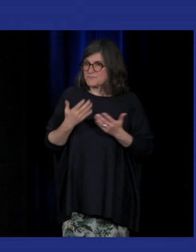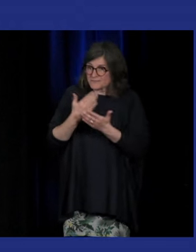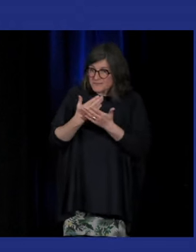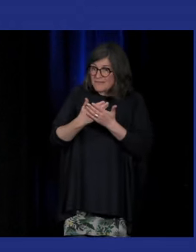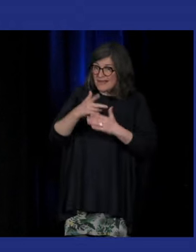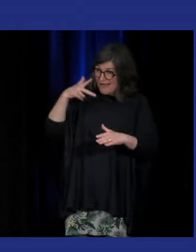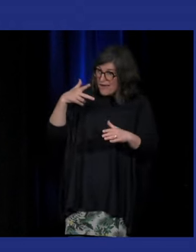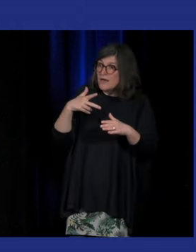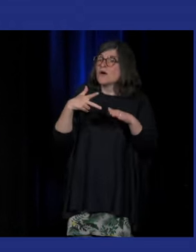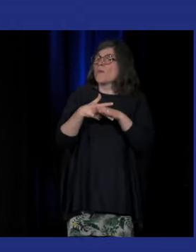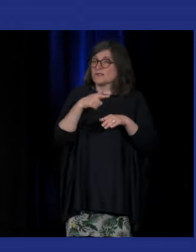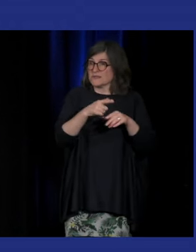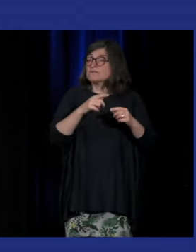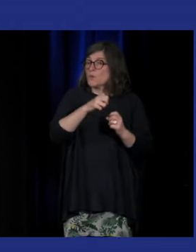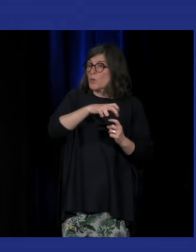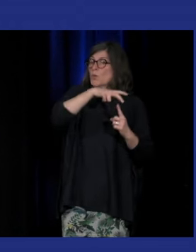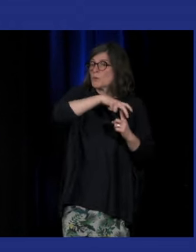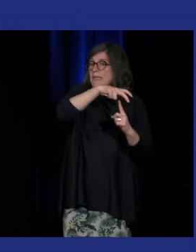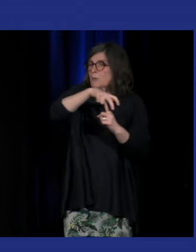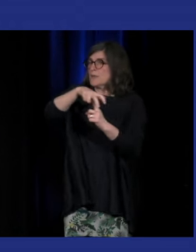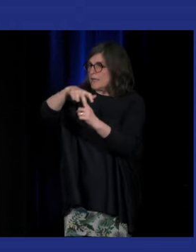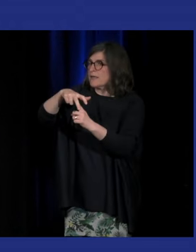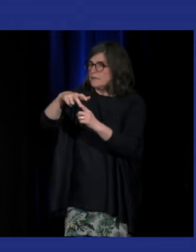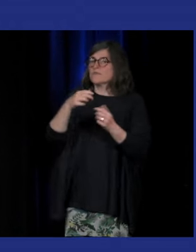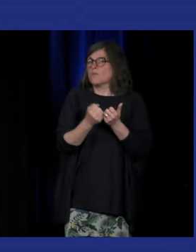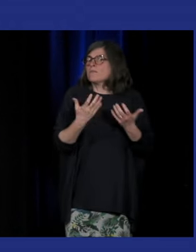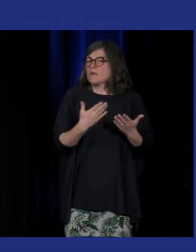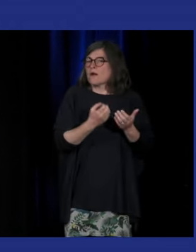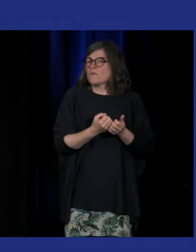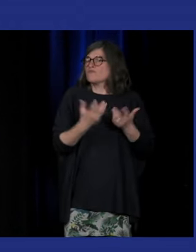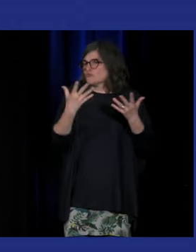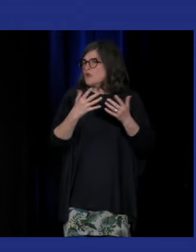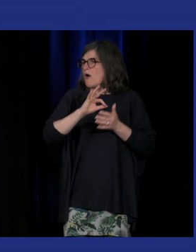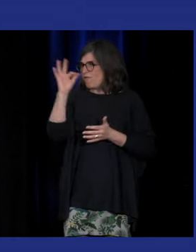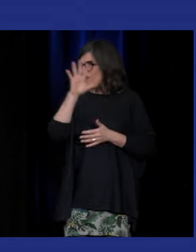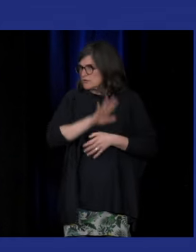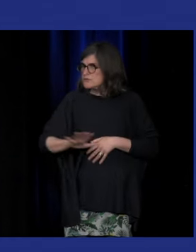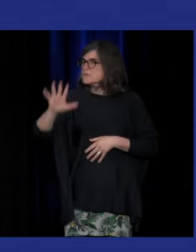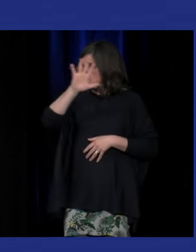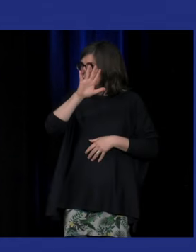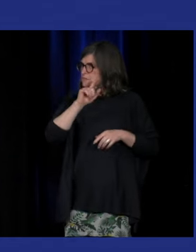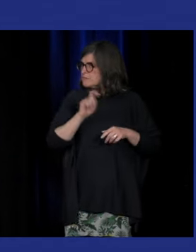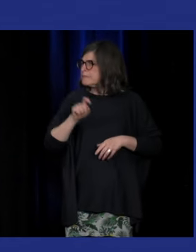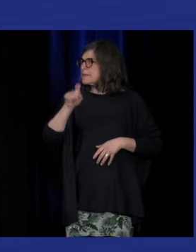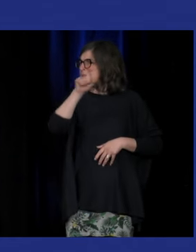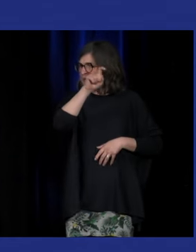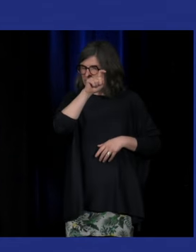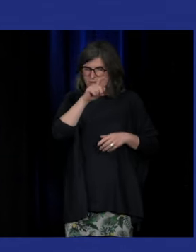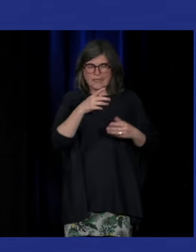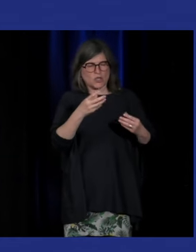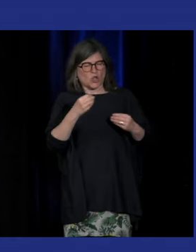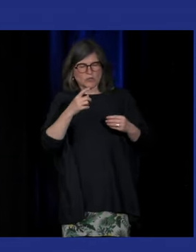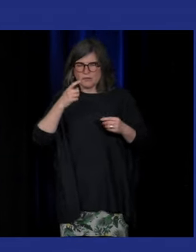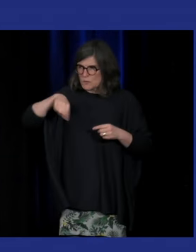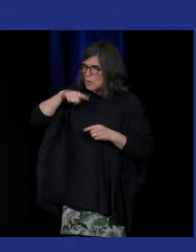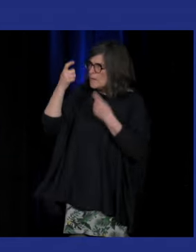signes à partir des unités des soins des sourds qu'il y en a plusieurs en France nous a fait penser que la question de